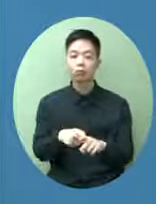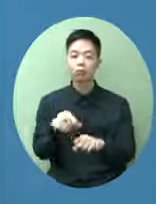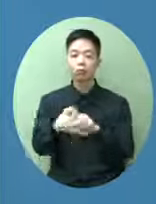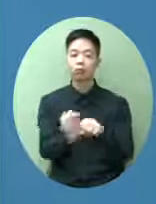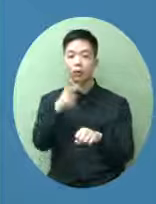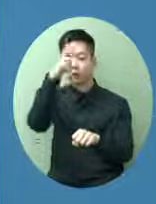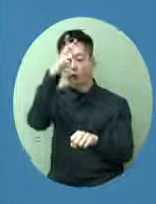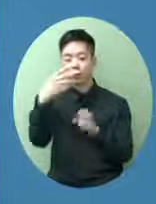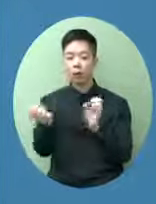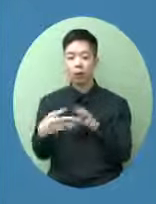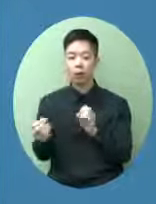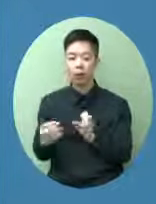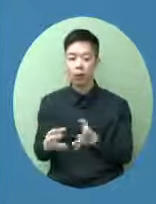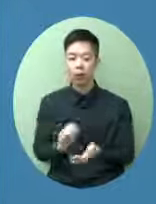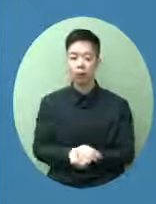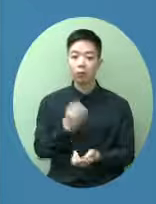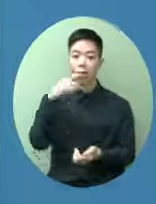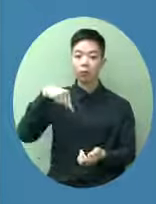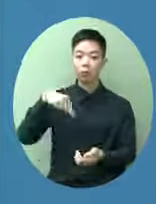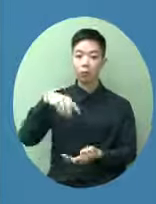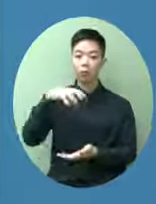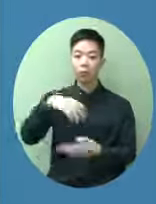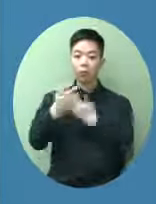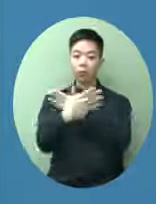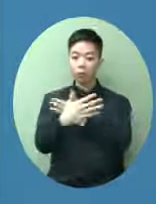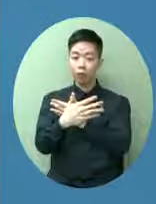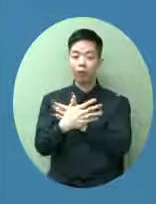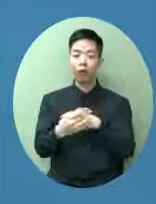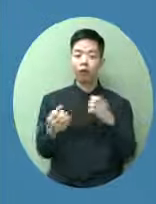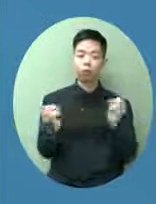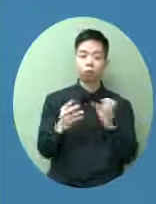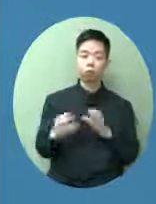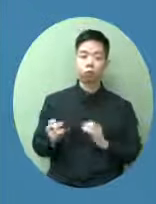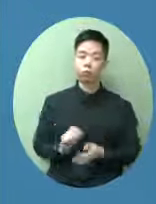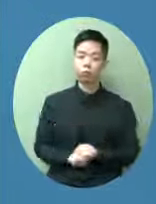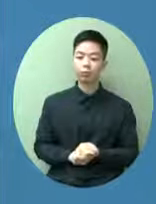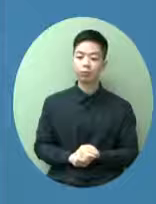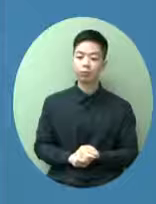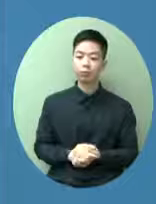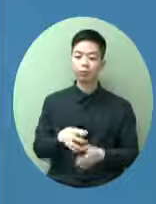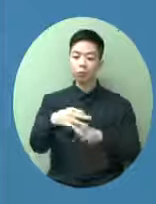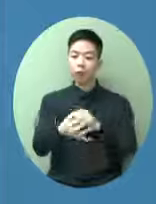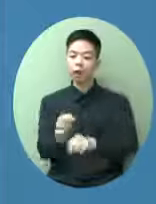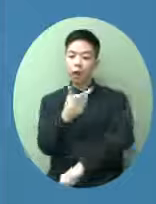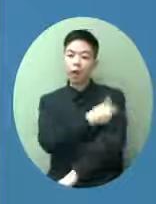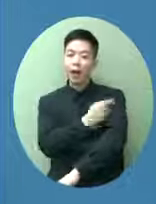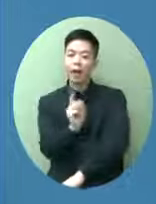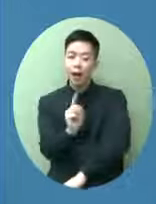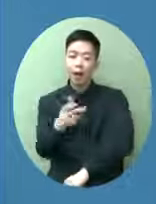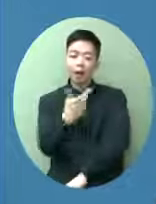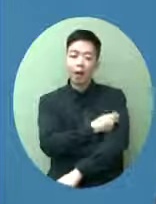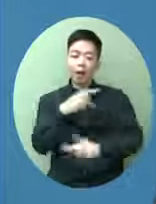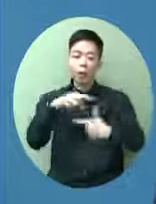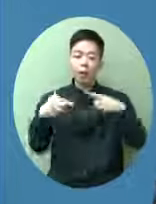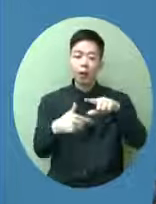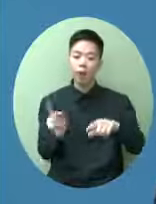地的總令去談你那裡是打什麼針是怎樣打是怎樣證